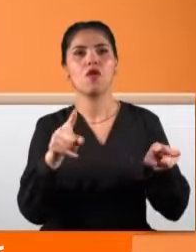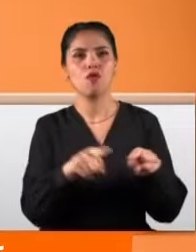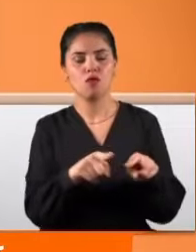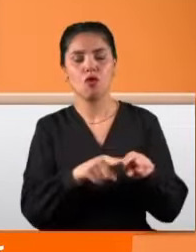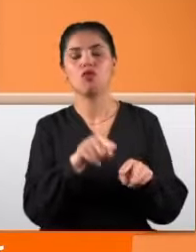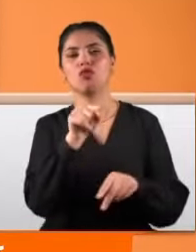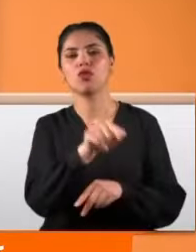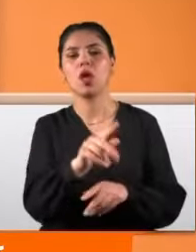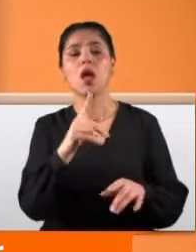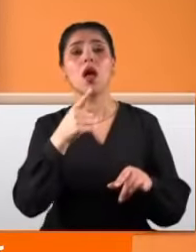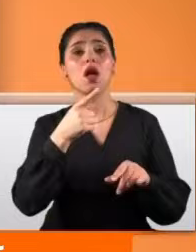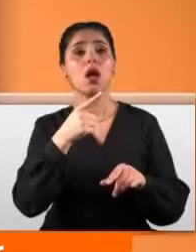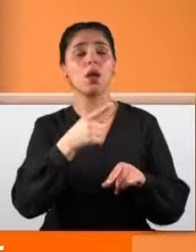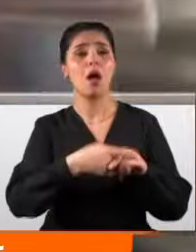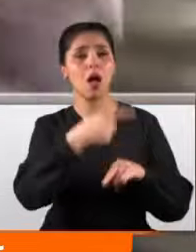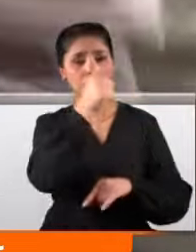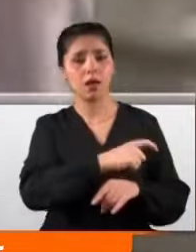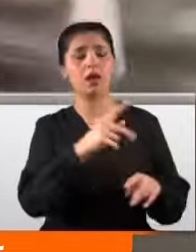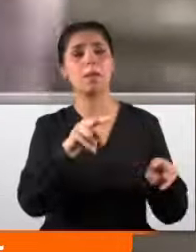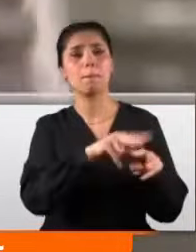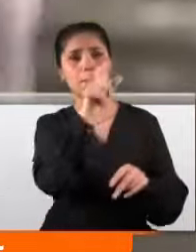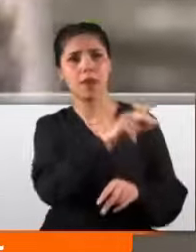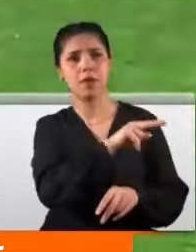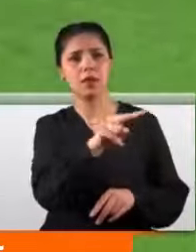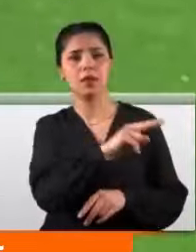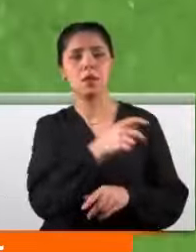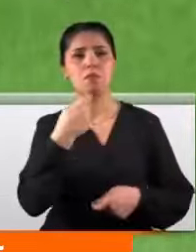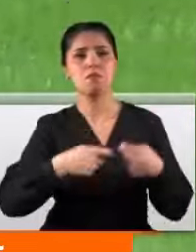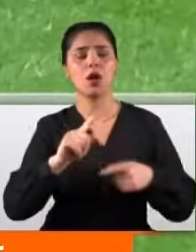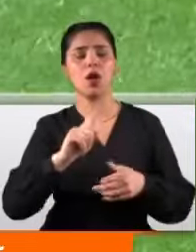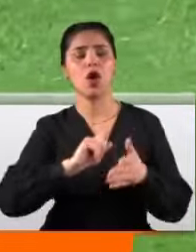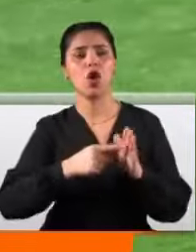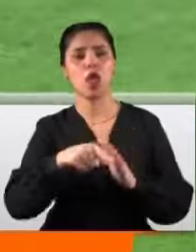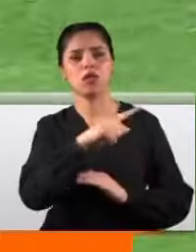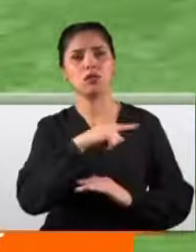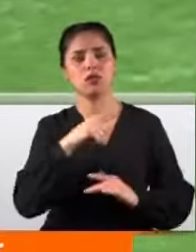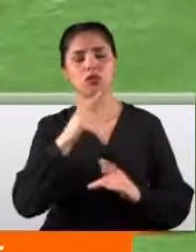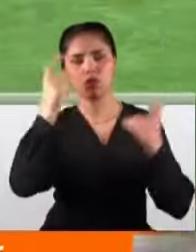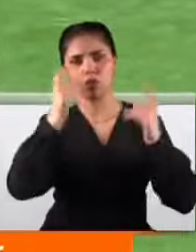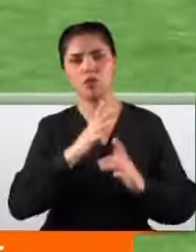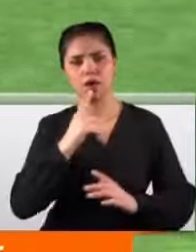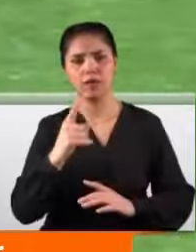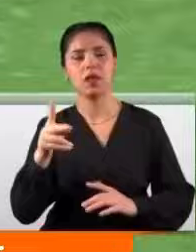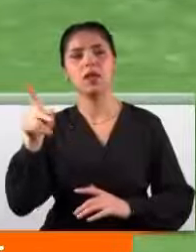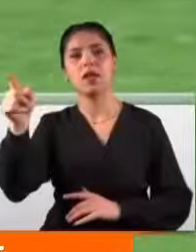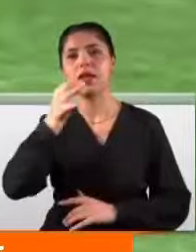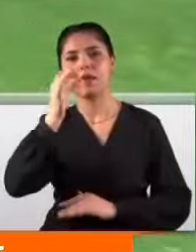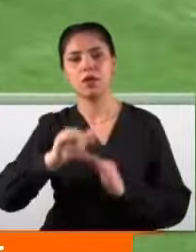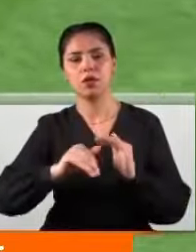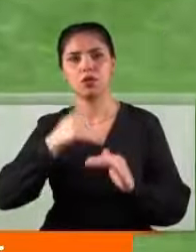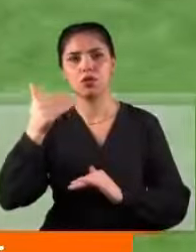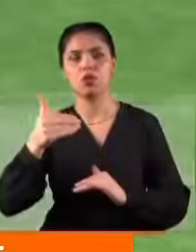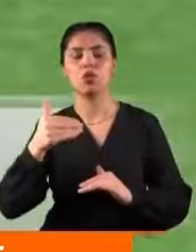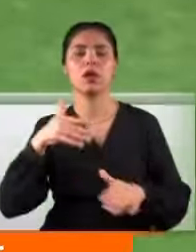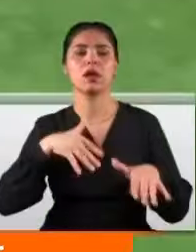Hakan Ateş ve Mehmet Aydoğdu'nun olduğunu söylediğini de aktardı. Galatasaray Kaptanı ifadesinin ardından akşam oynayacağı